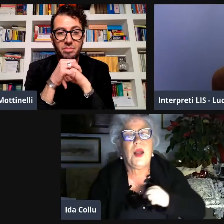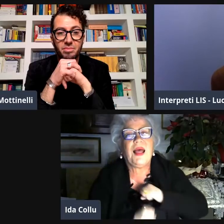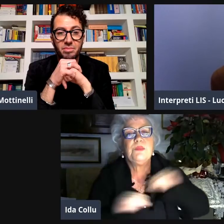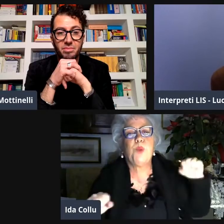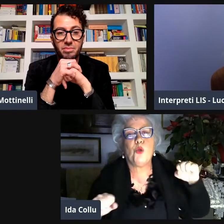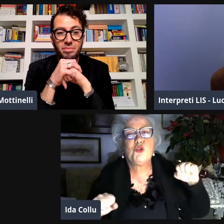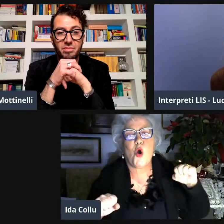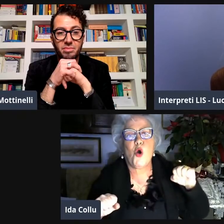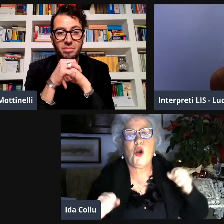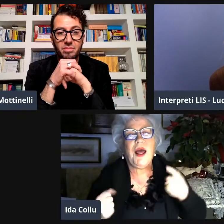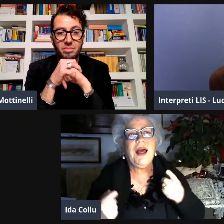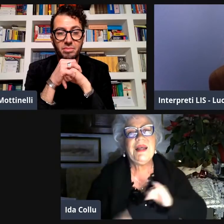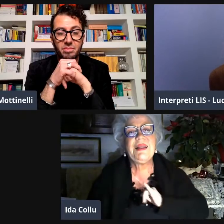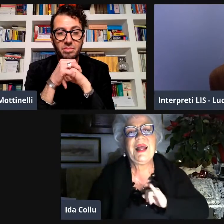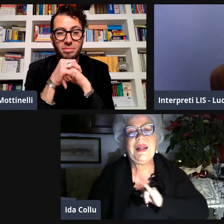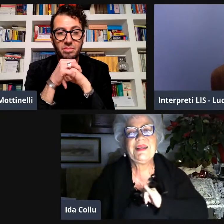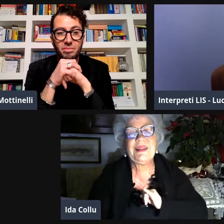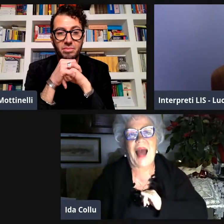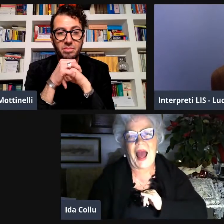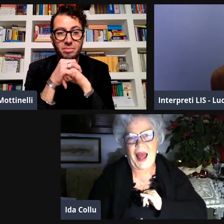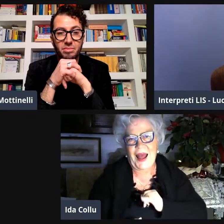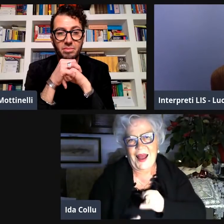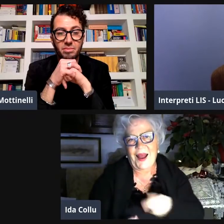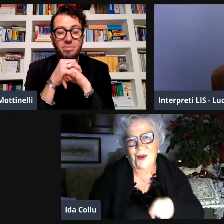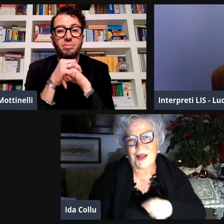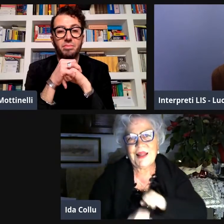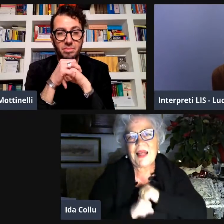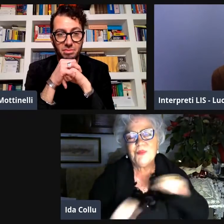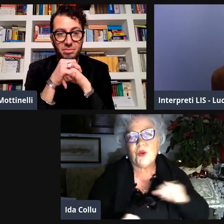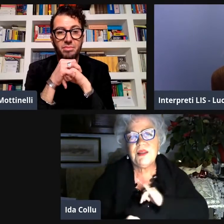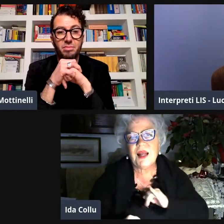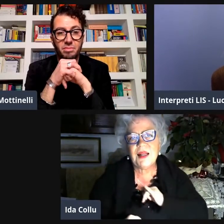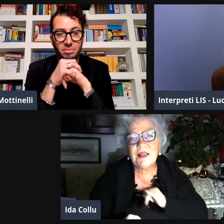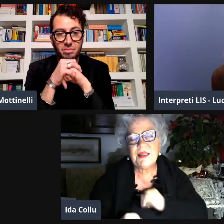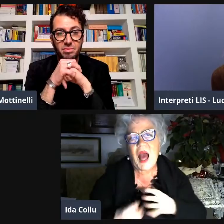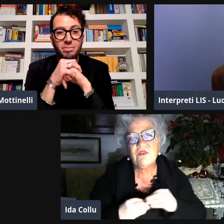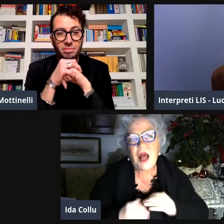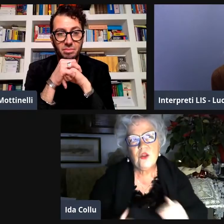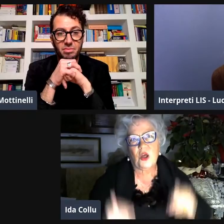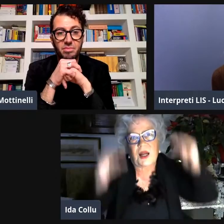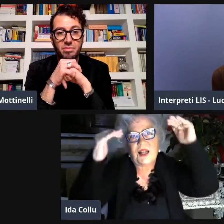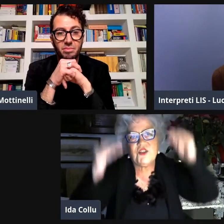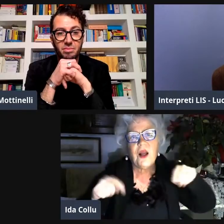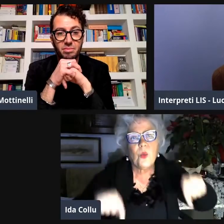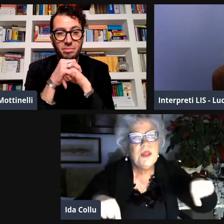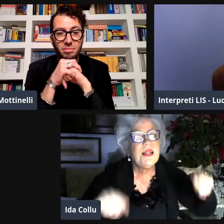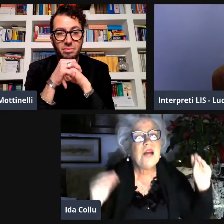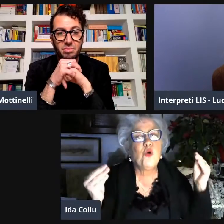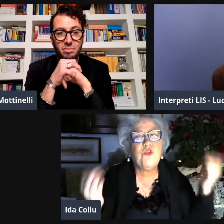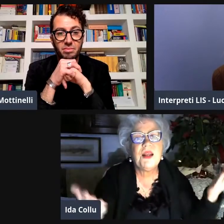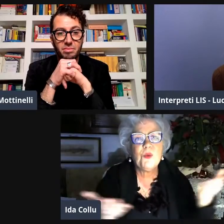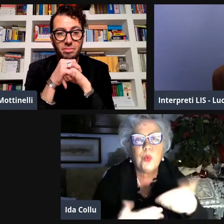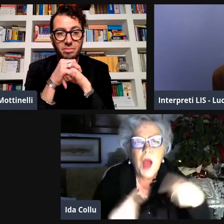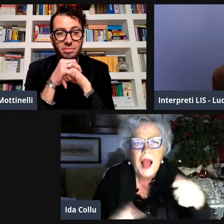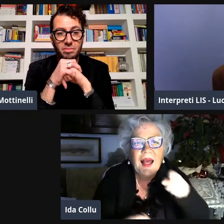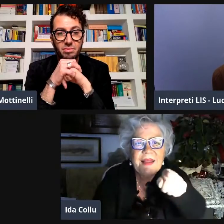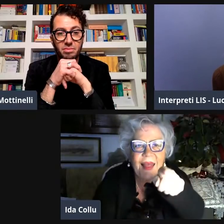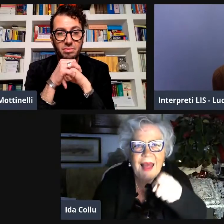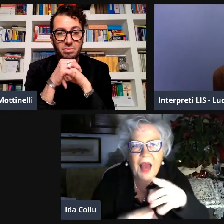una due tre volte dopodiché si esplode chiaramente però è lì che l'identità